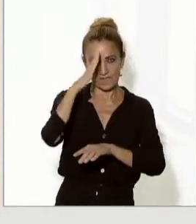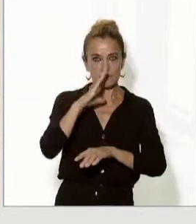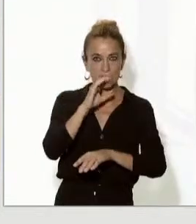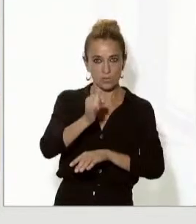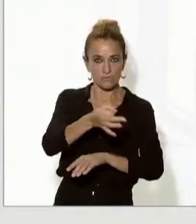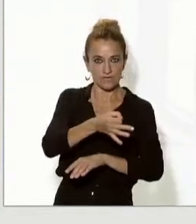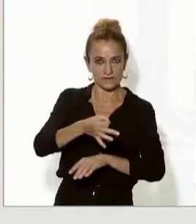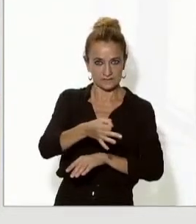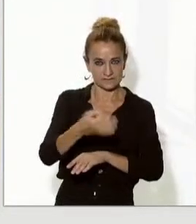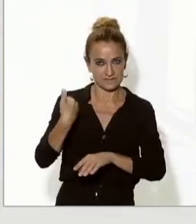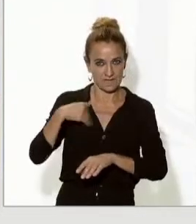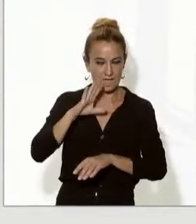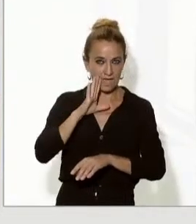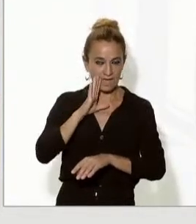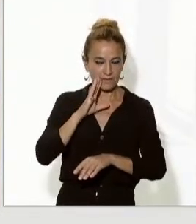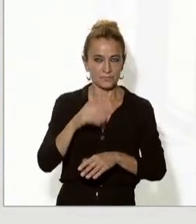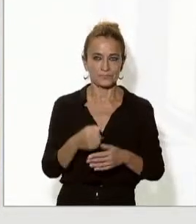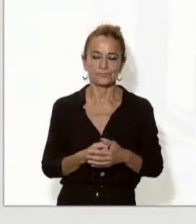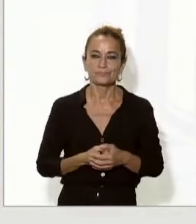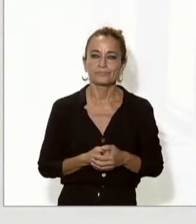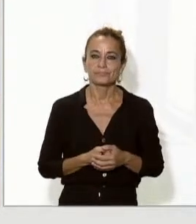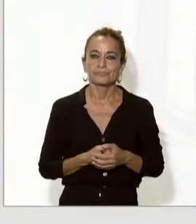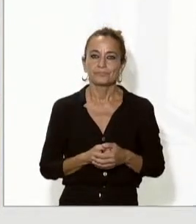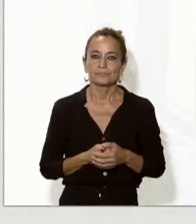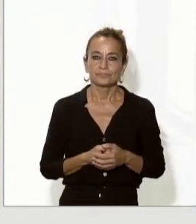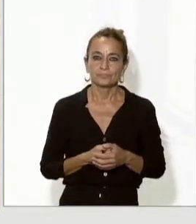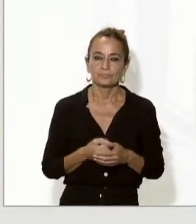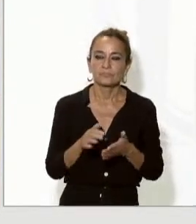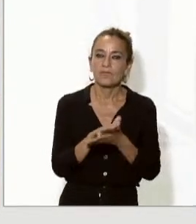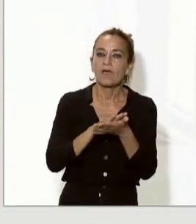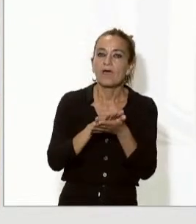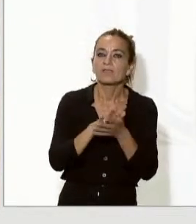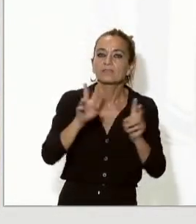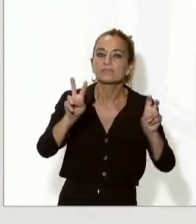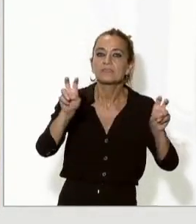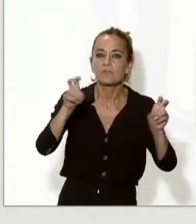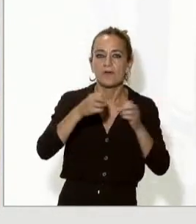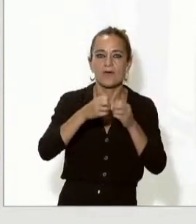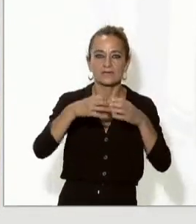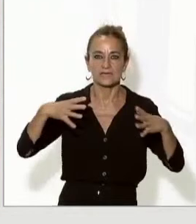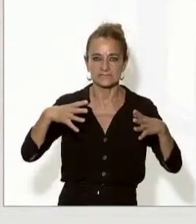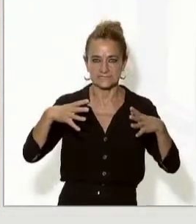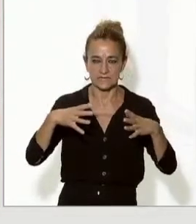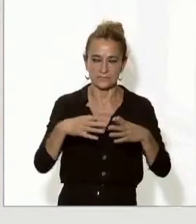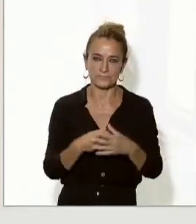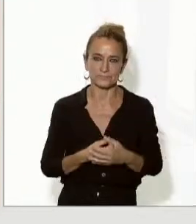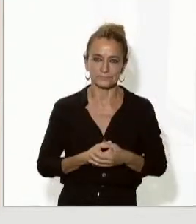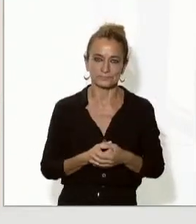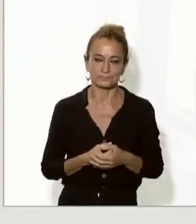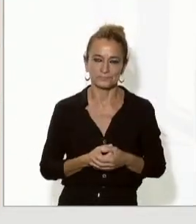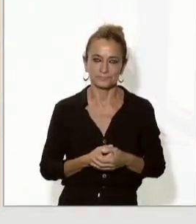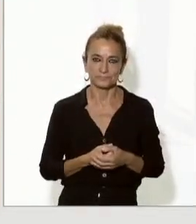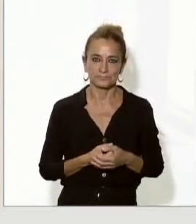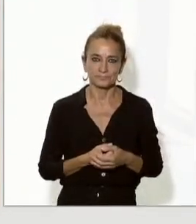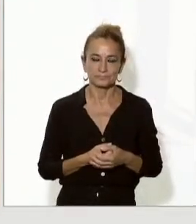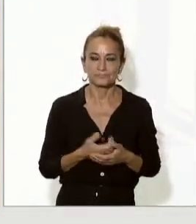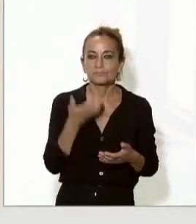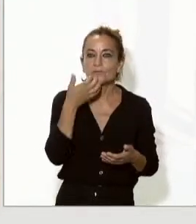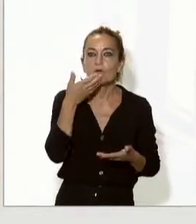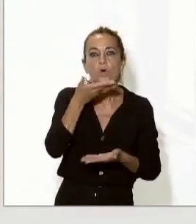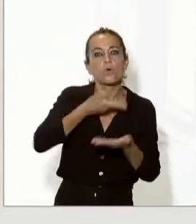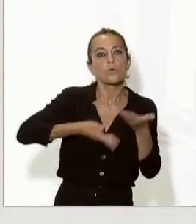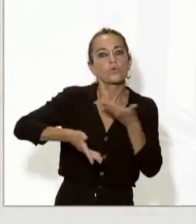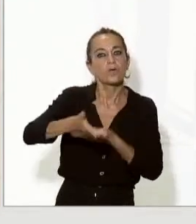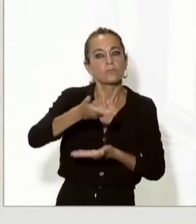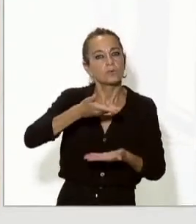es tractaran en el grup de treball sobre energia, especialment en tota la col·laboració que pot haver-hi